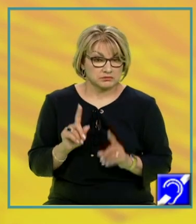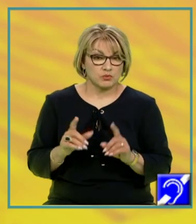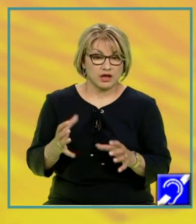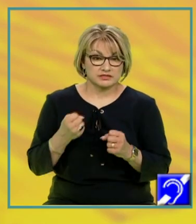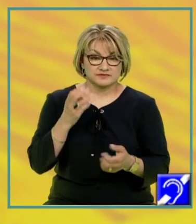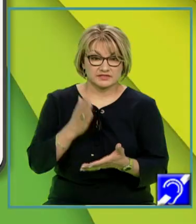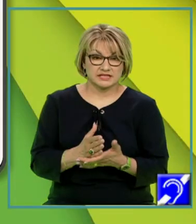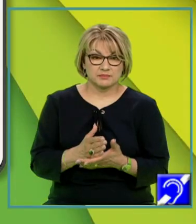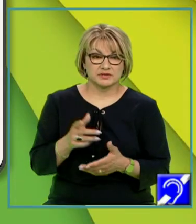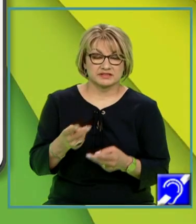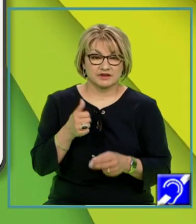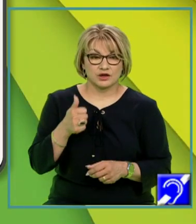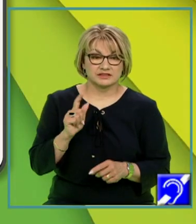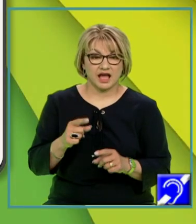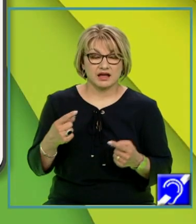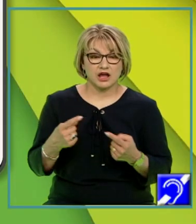stabilită la rândul ei